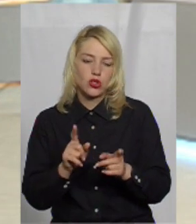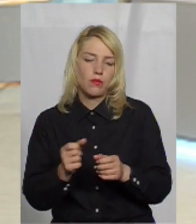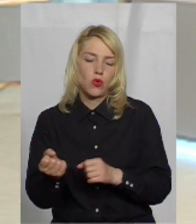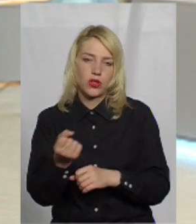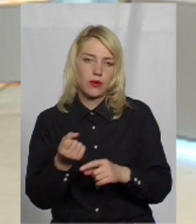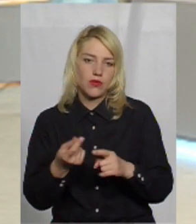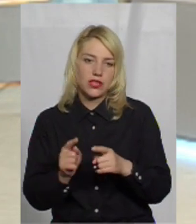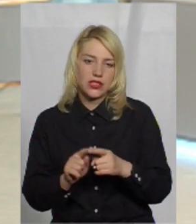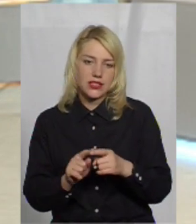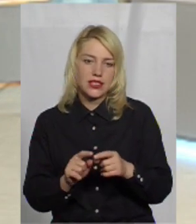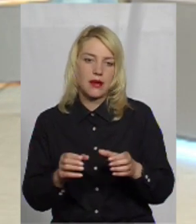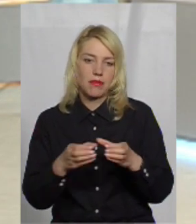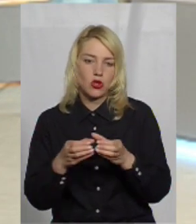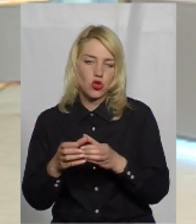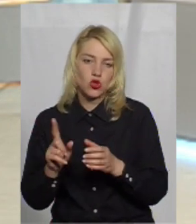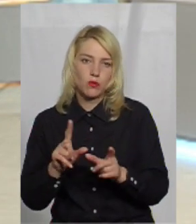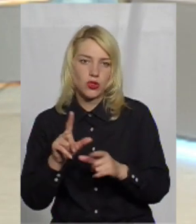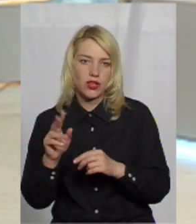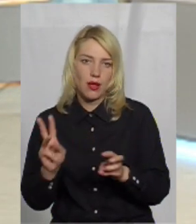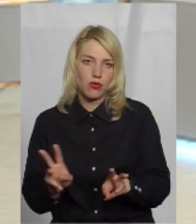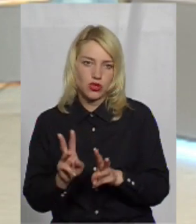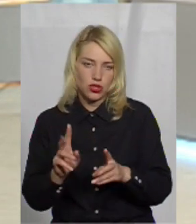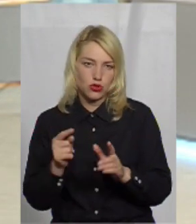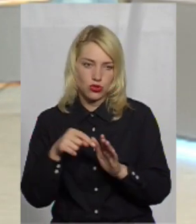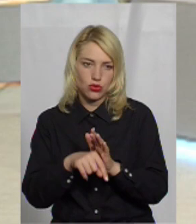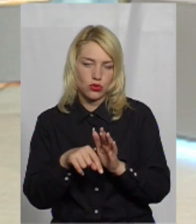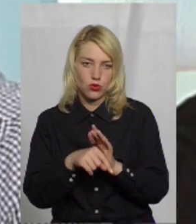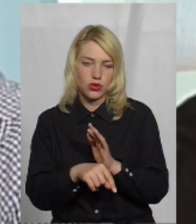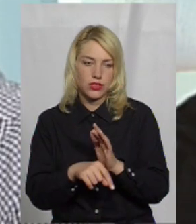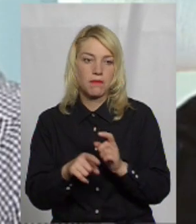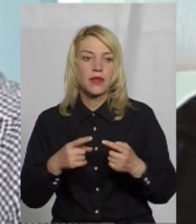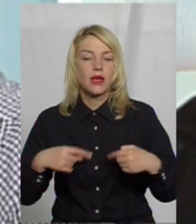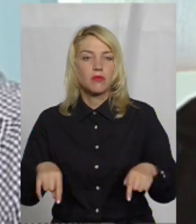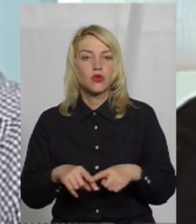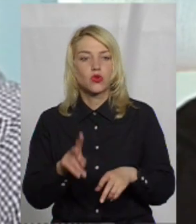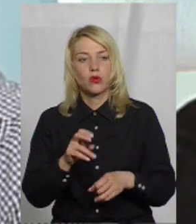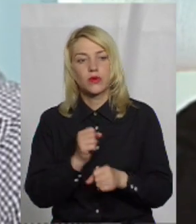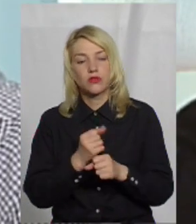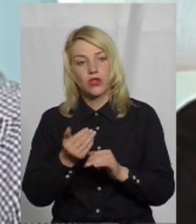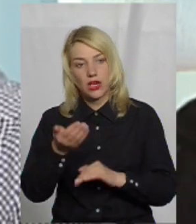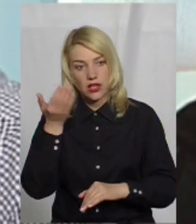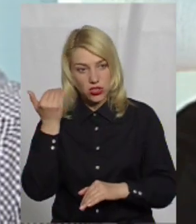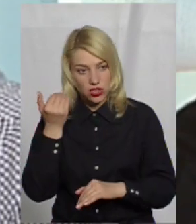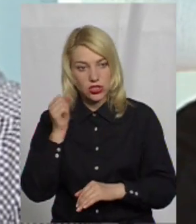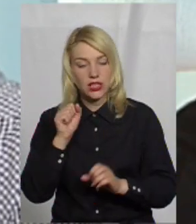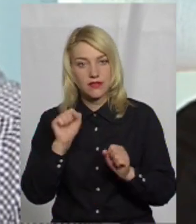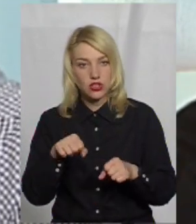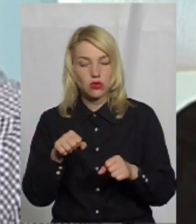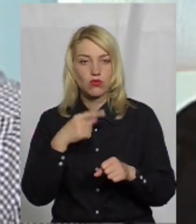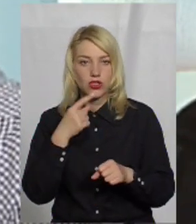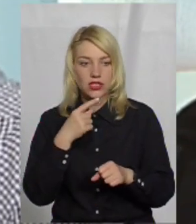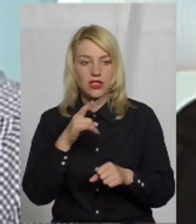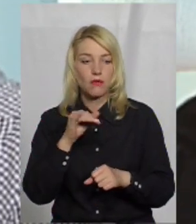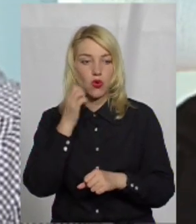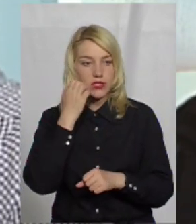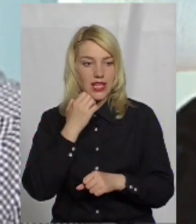підрозділів, які виїжджають на пожежі на них. Це, що стосується підрозділів, які працювали раніше. Ну, звичайно, можна сказати і